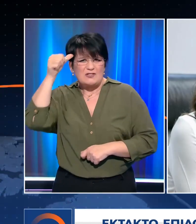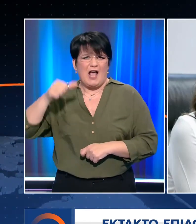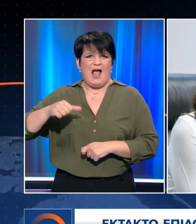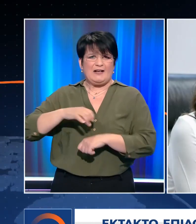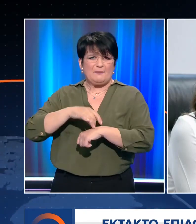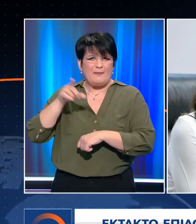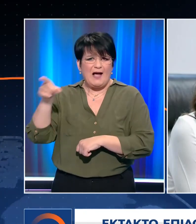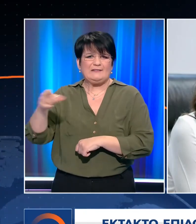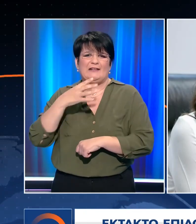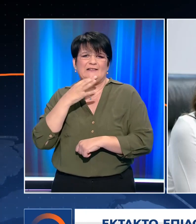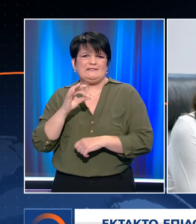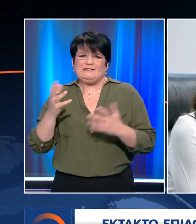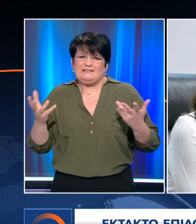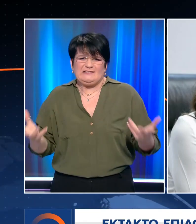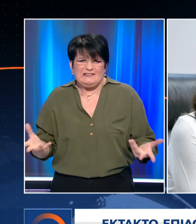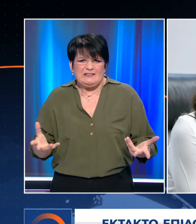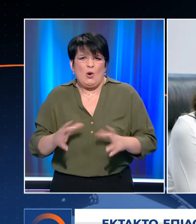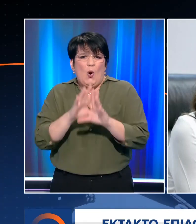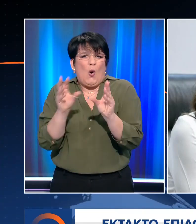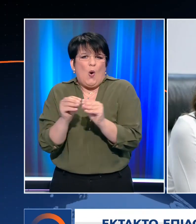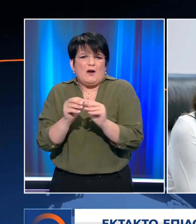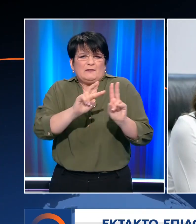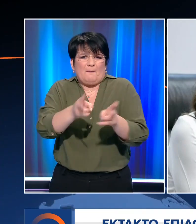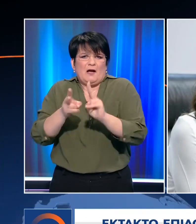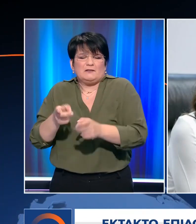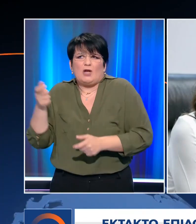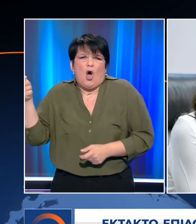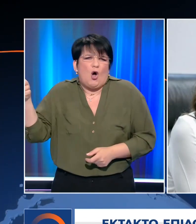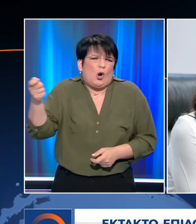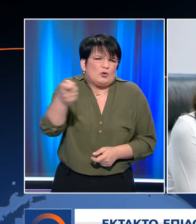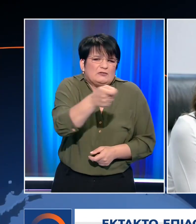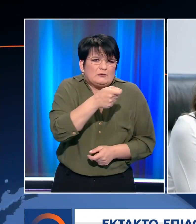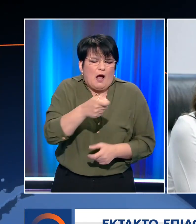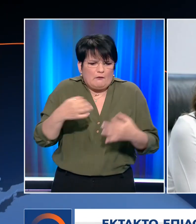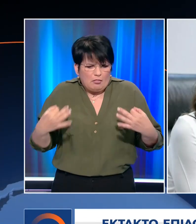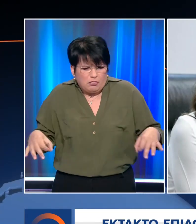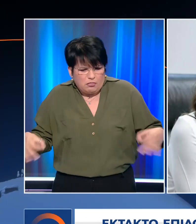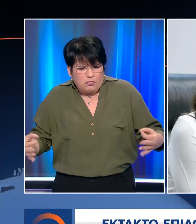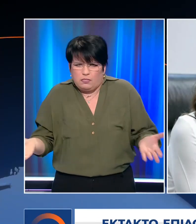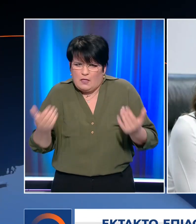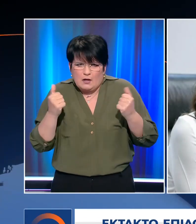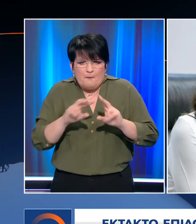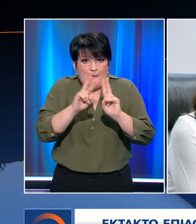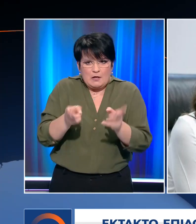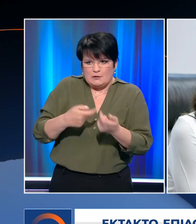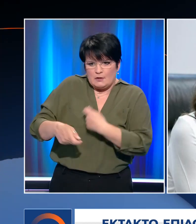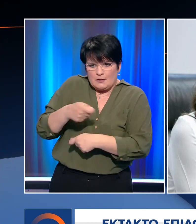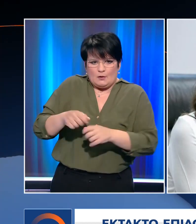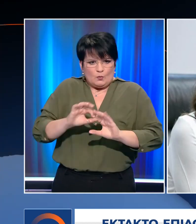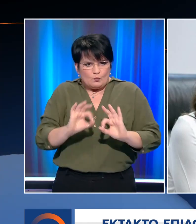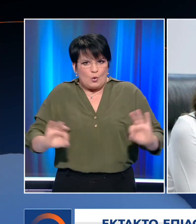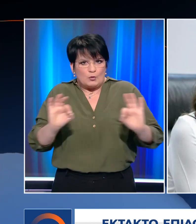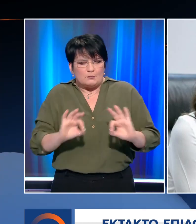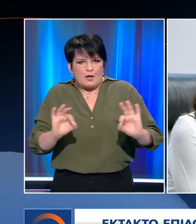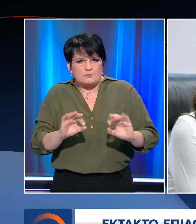καταστημάτων και μια μέρα μετά ο ίδιος το ακύρωσε, αφού τους έβαλε να χρειώθουν από αυτά που δεν έχουν για να ετοιμάσουν τα καταστήματά τους, σήμερα υποχρεώθηκε να